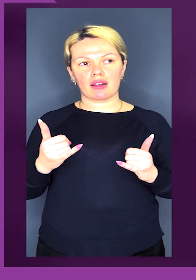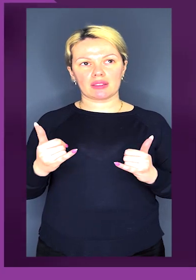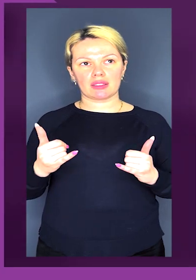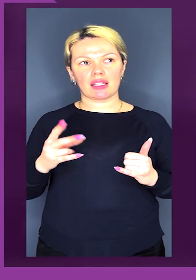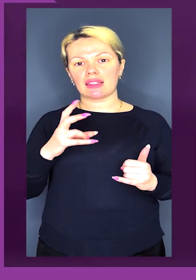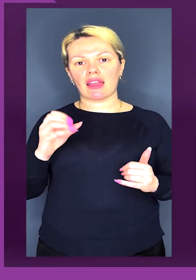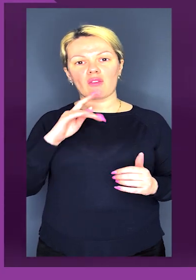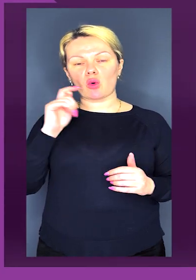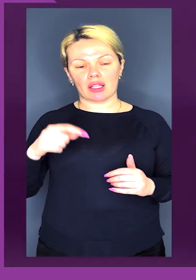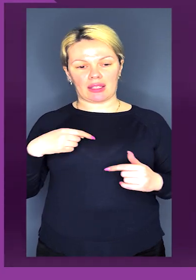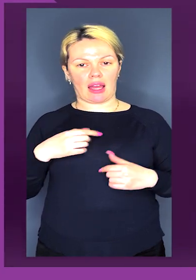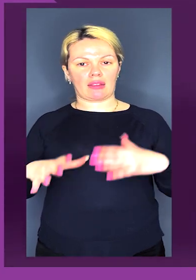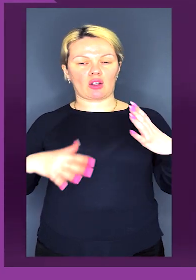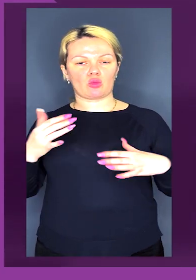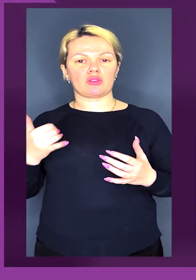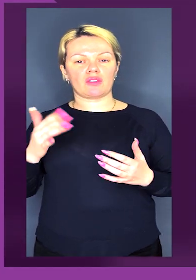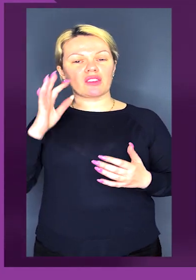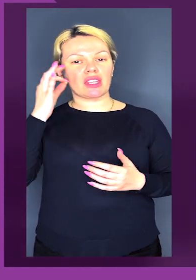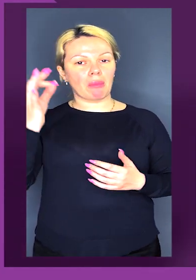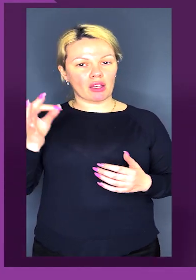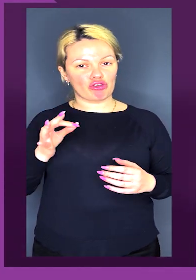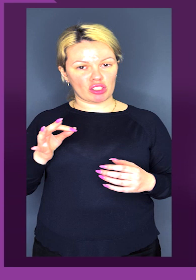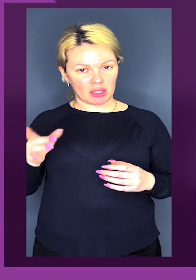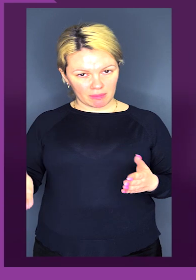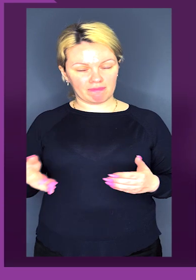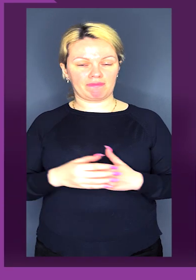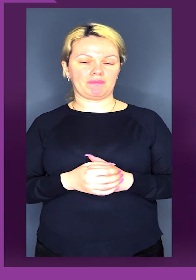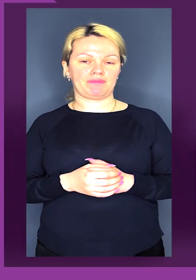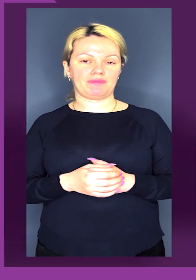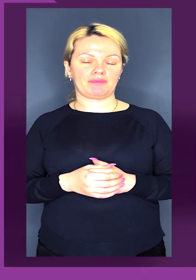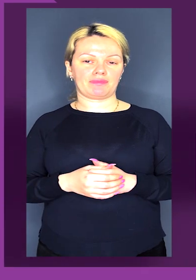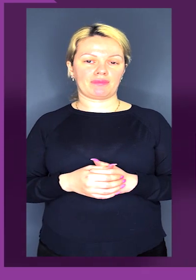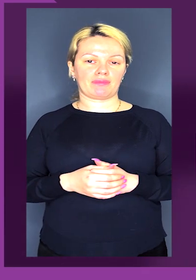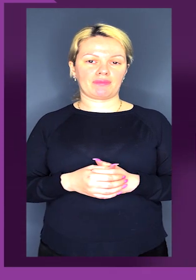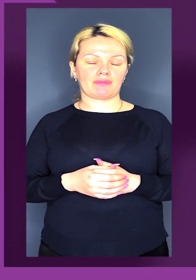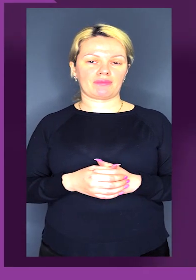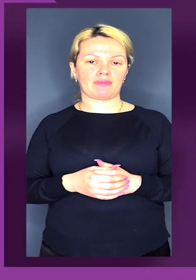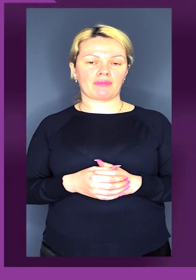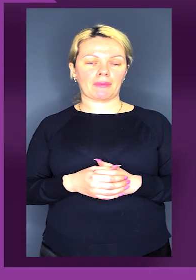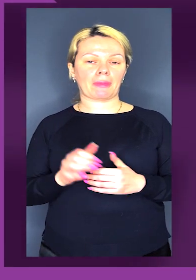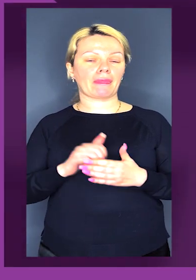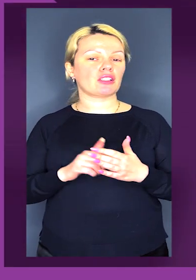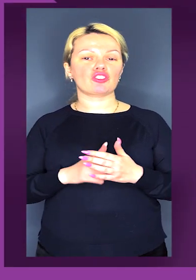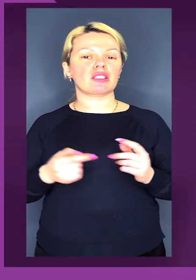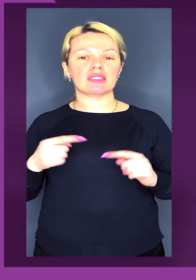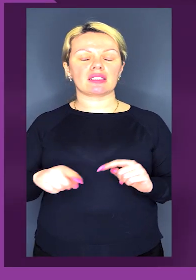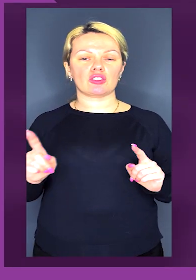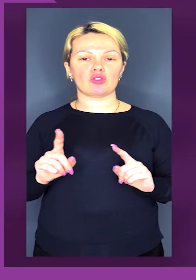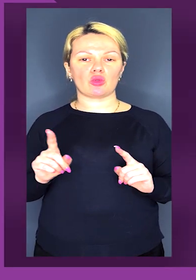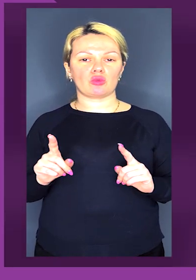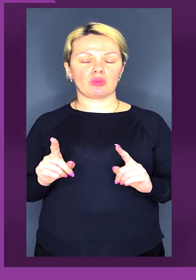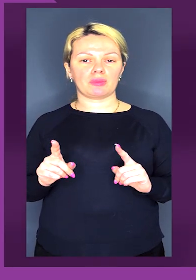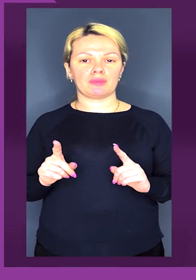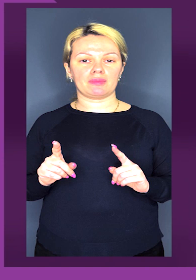не в Україні, я наразі тренуюся в Німеччині, через те, що,